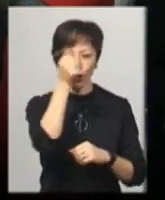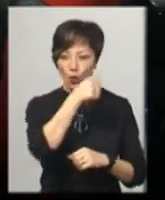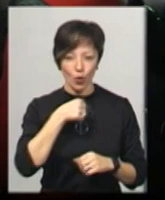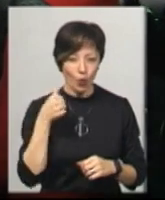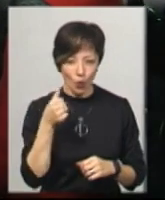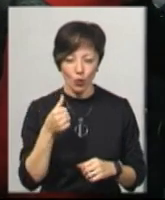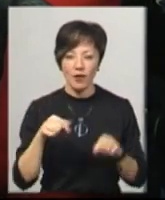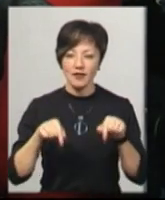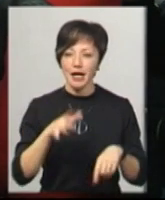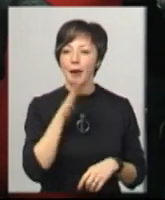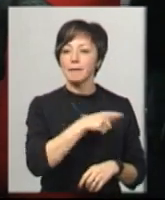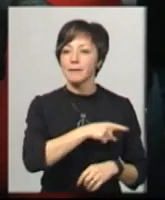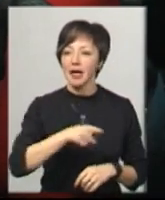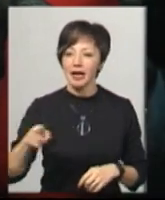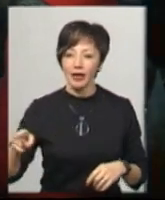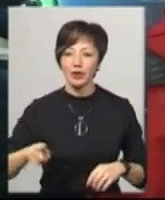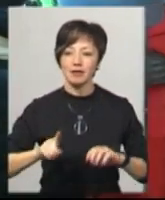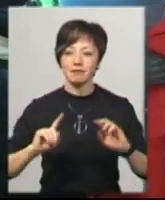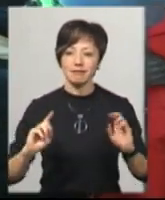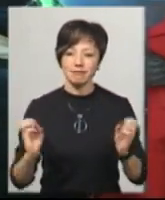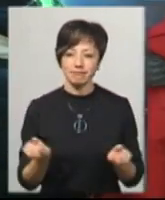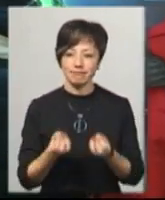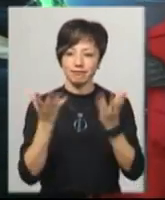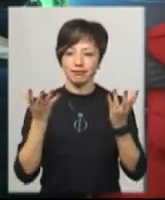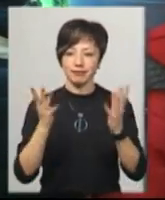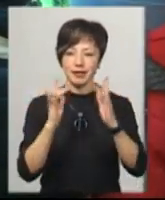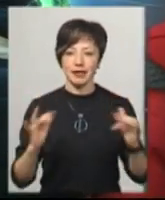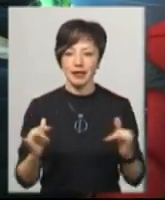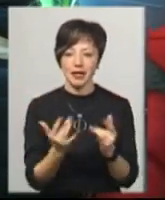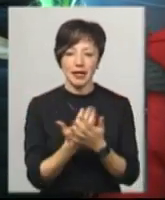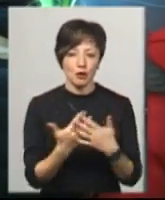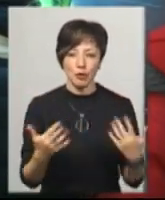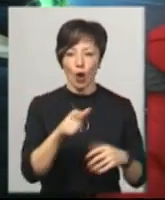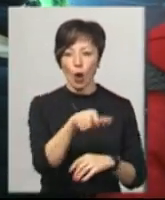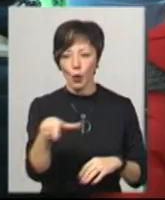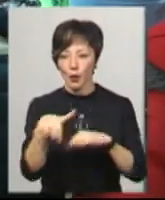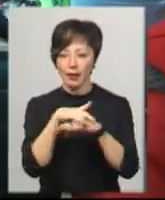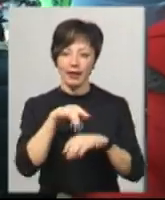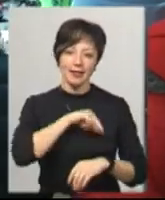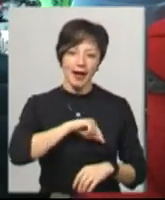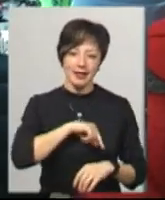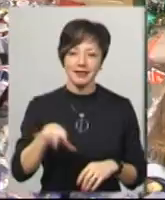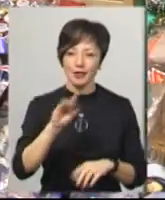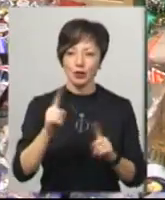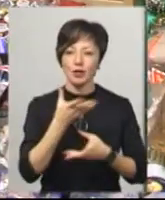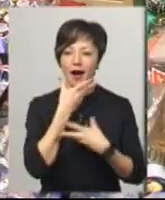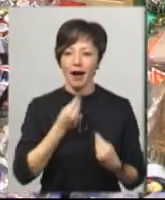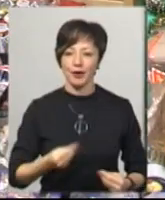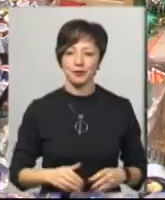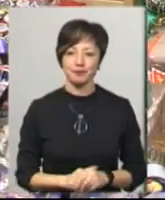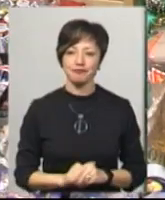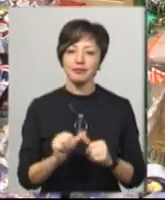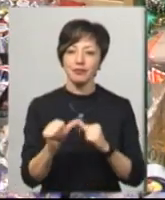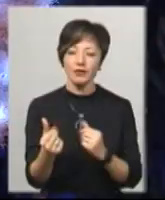в цей період запалення ялинки. Різноманіття, люди, настрій, все дуже гарно. Окрім